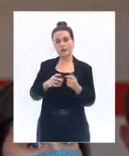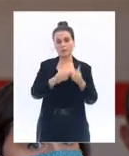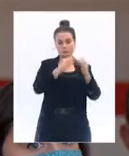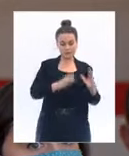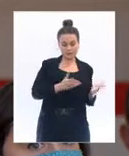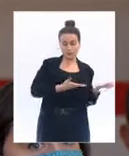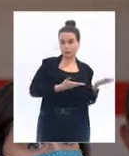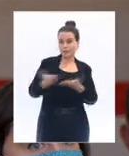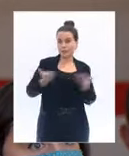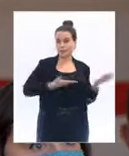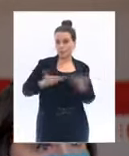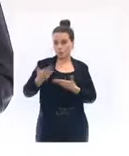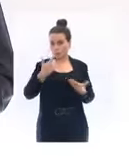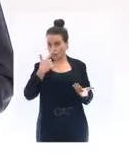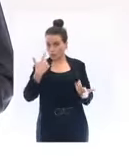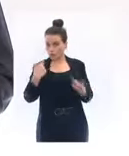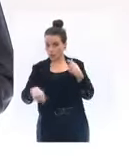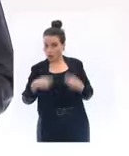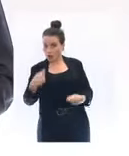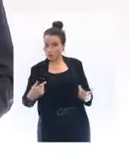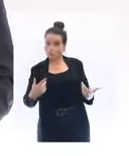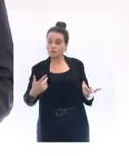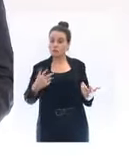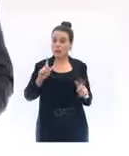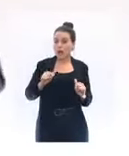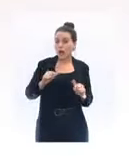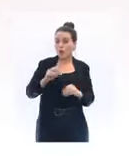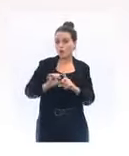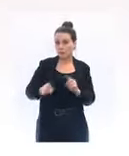concernant ces déménagements ? Merci.